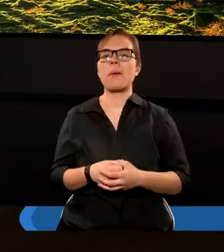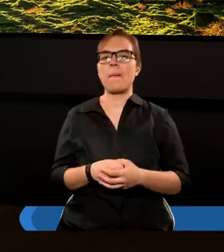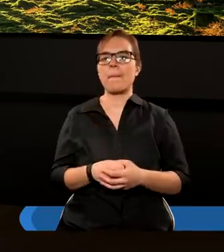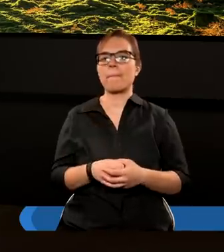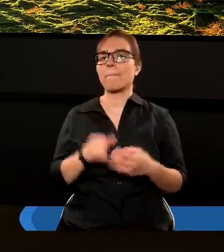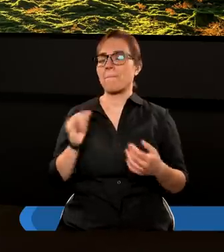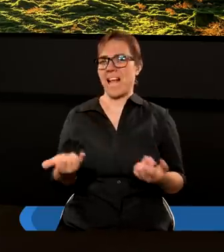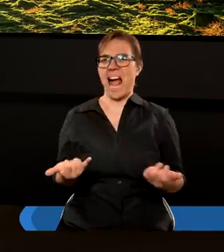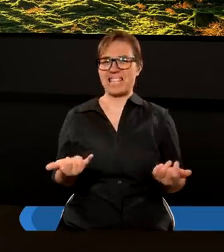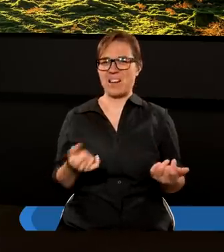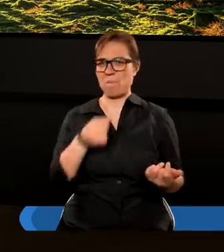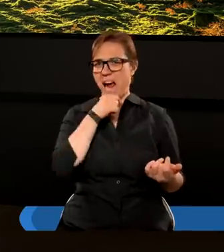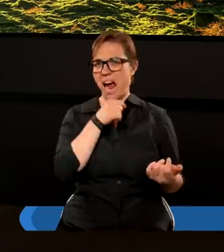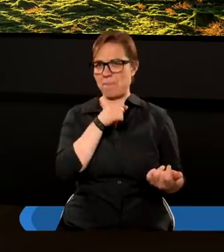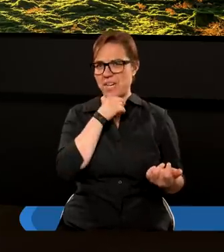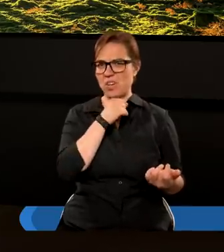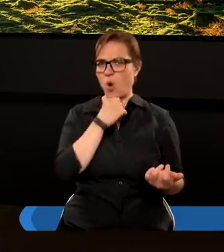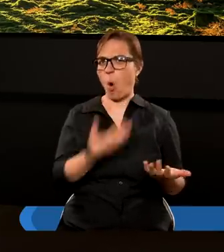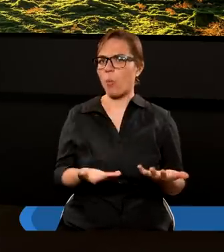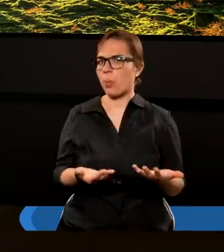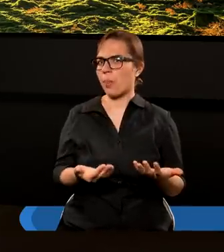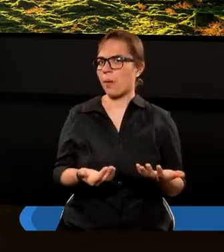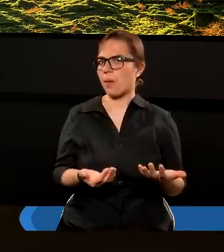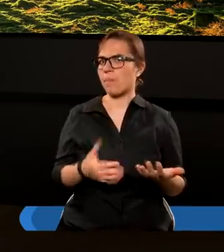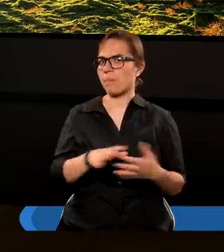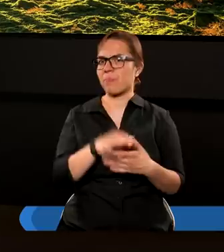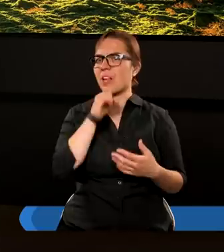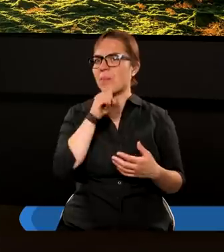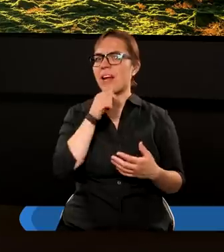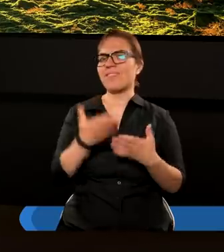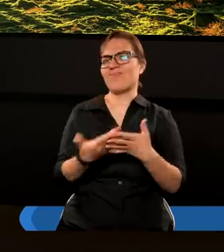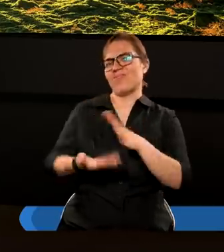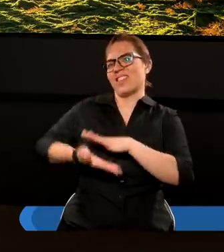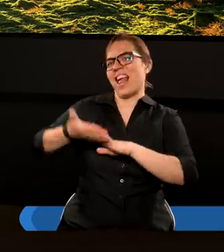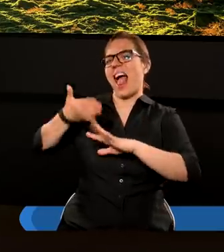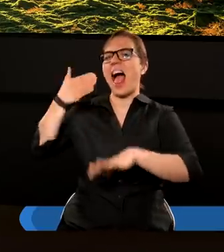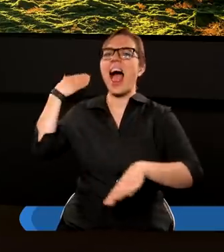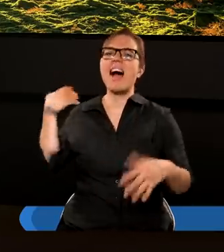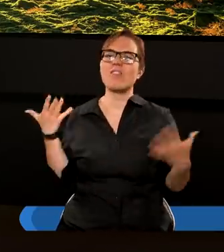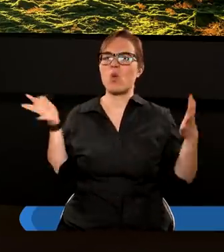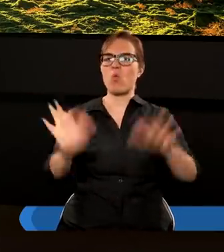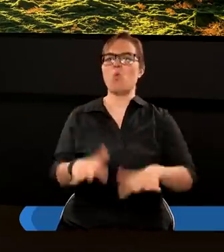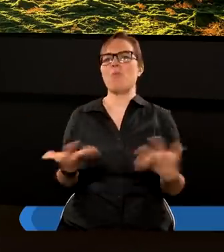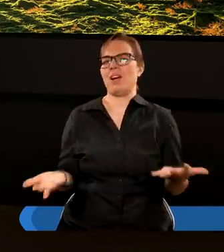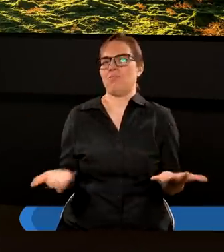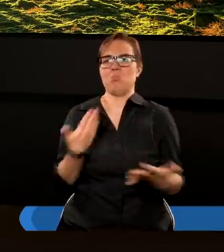Jaki Babylon? Babylon no to dawno upadł, po co tu jeszcze